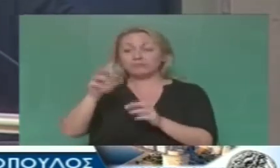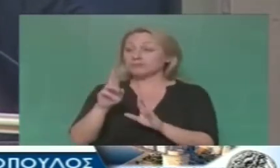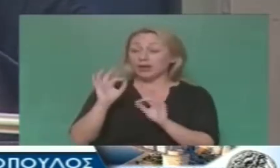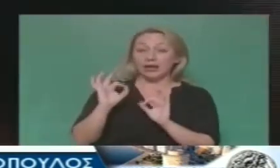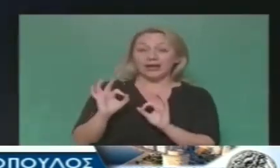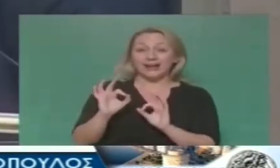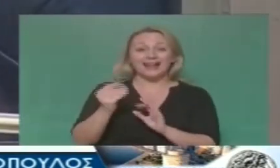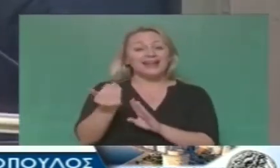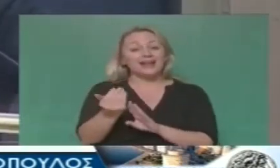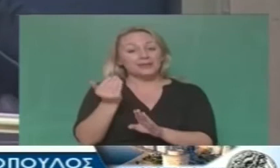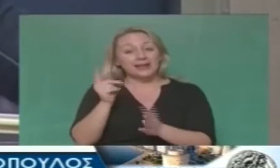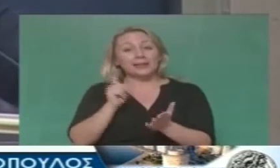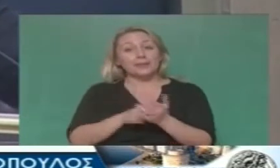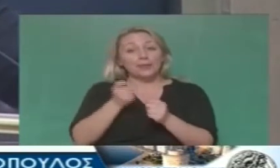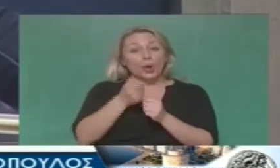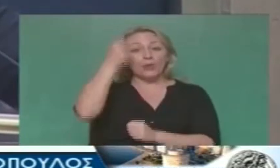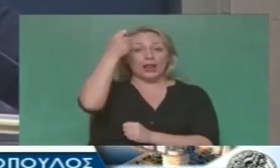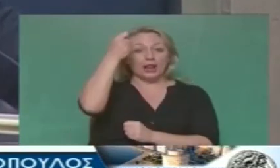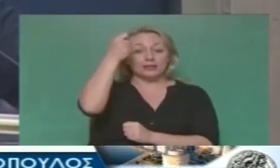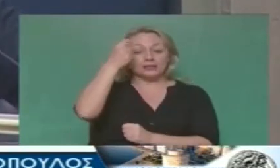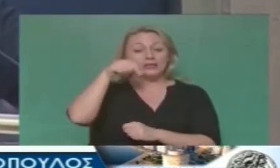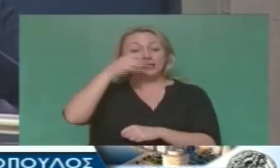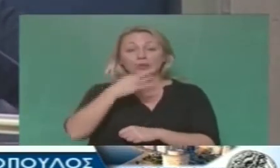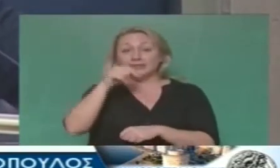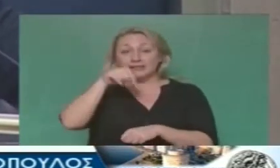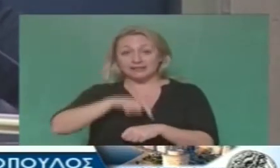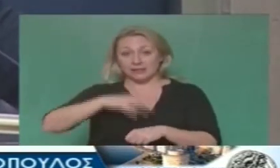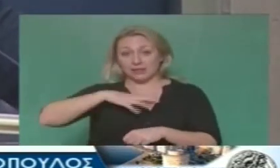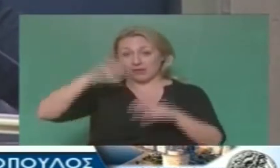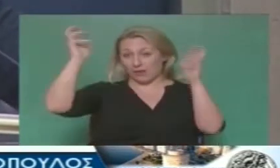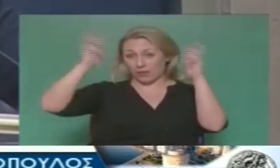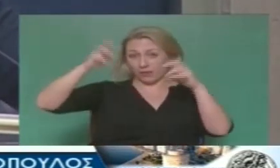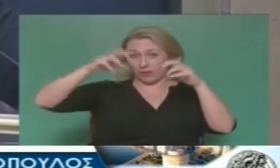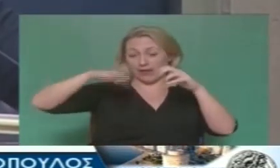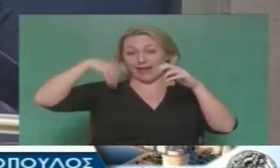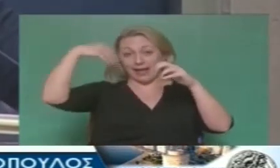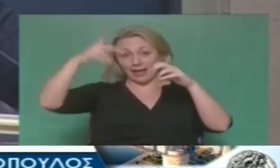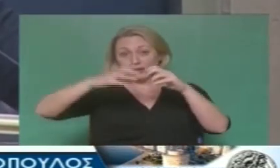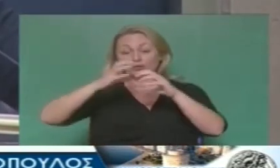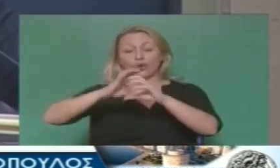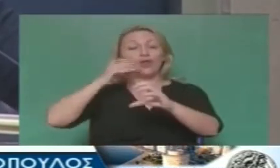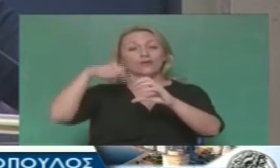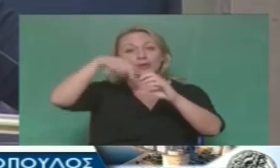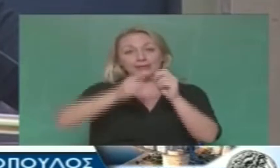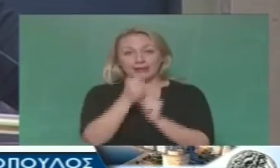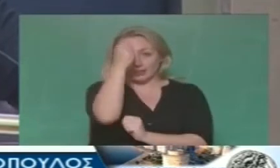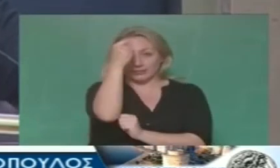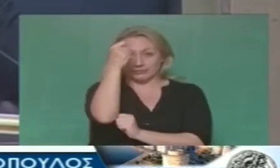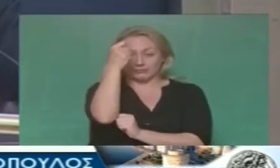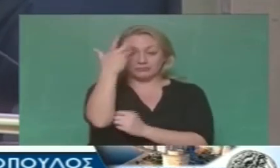αγαπητέ κύριε Σκόδρα, πρέπει να μπουν ομπρέλες διότι σήμερα ο κόσμος με τη βροχή κρατούσε ομπρέλες μέσα στο λεωφορείο.